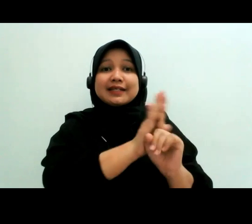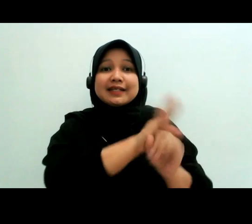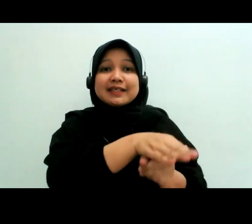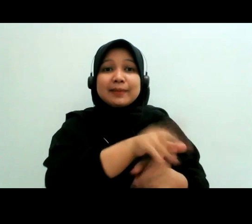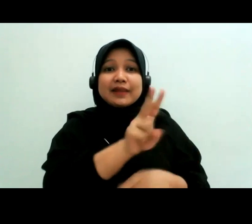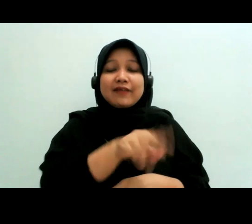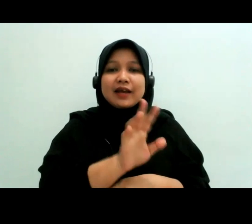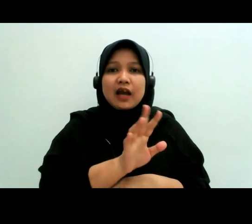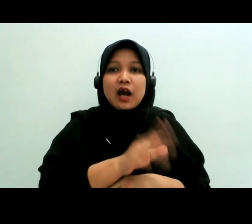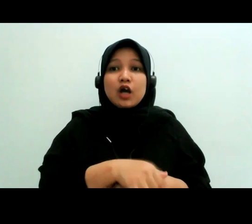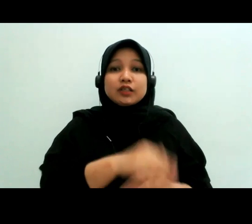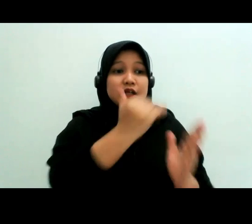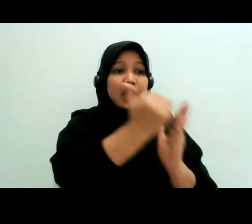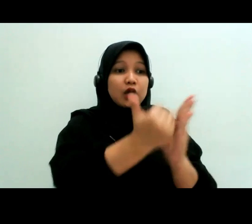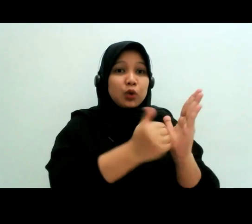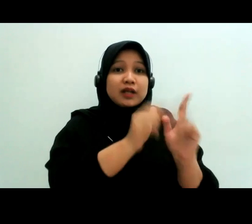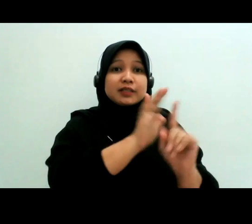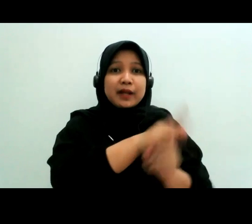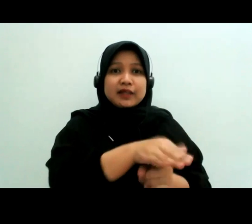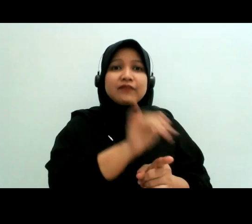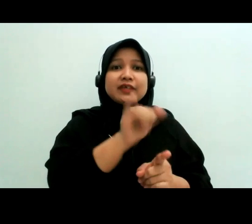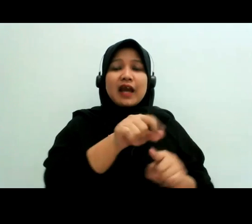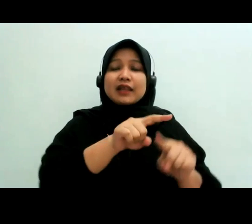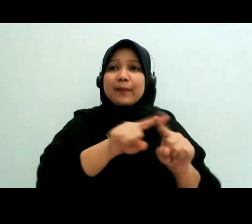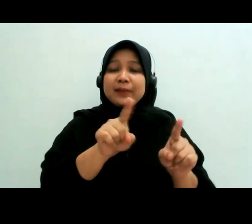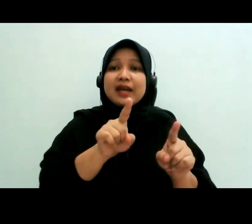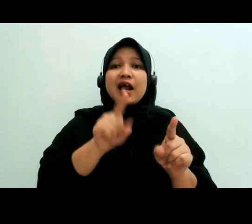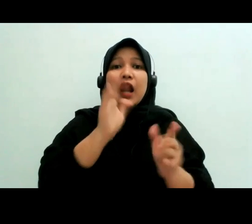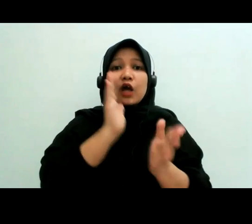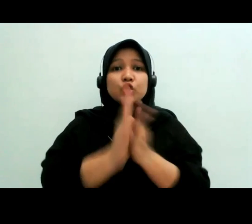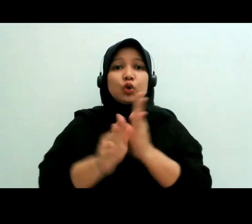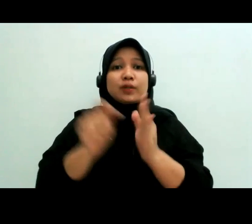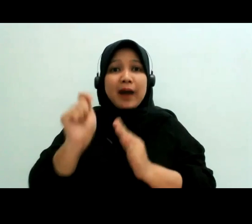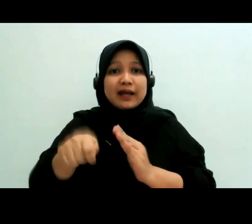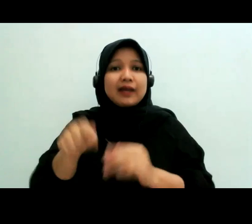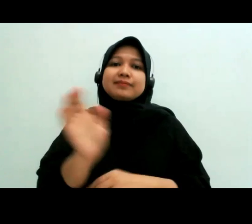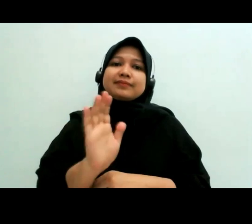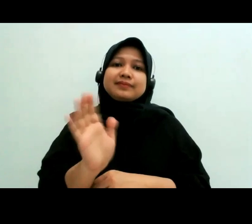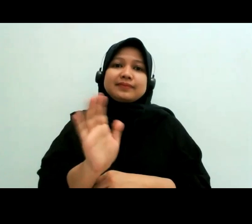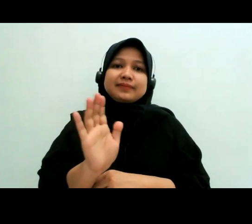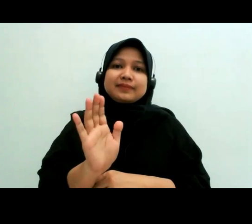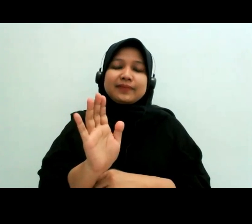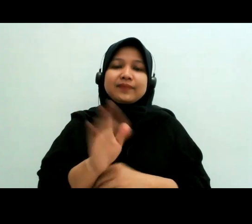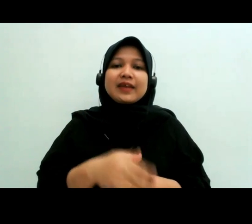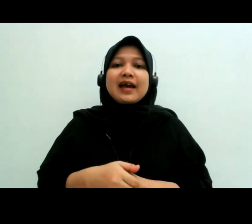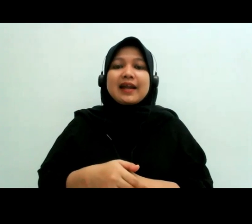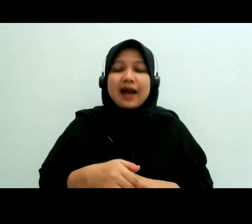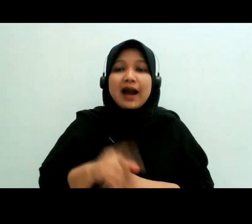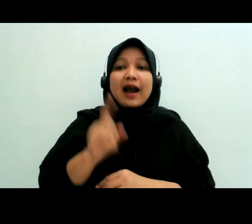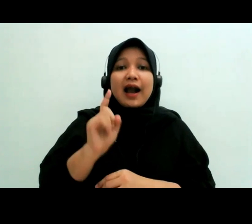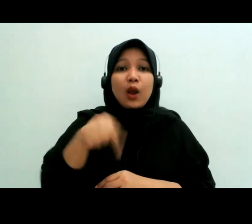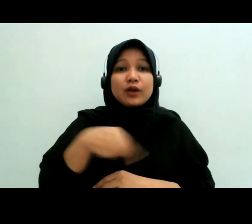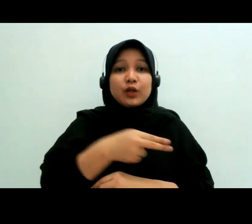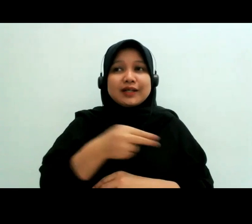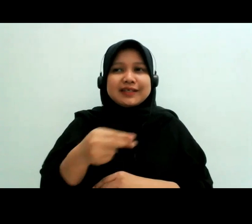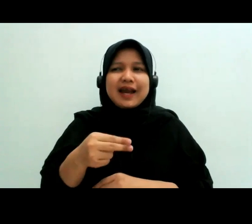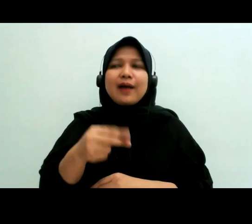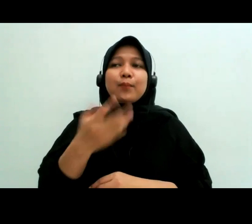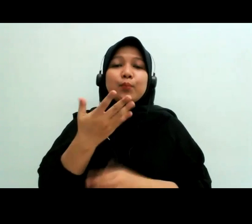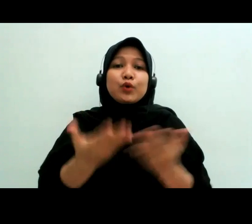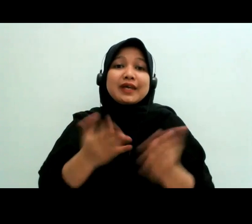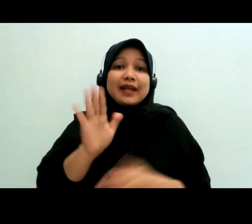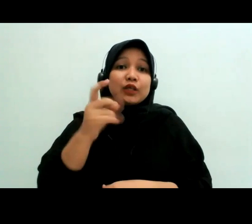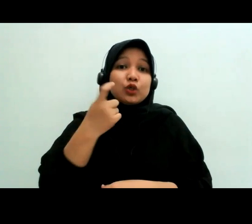menerapkan gitu Mbak Dini maksudnya dan dalam konteks Indonesia nanti Mbak Dini sama teman-teman perlu cek saya lupa pasalnya